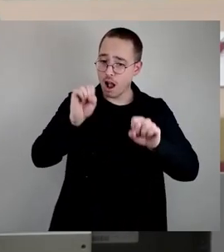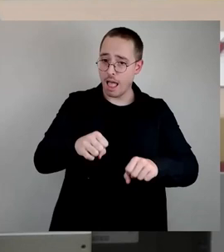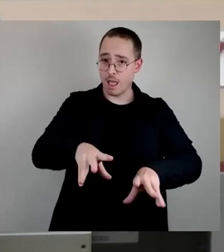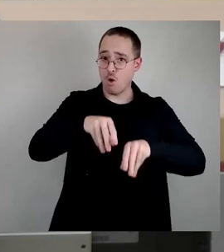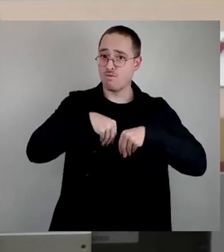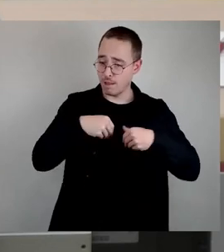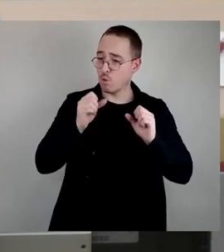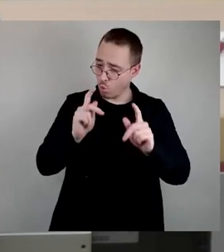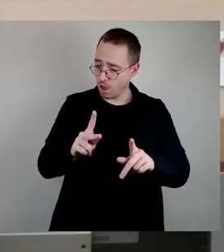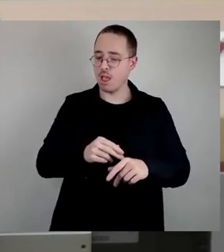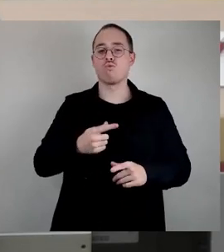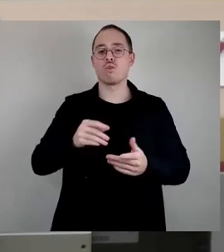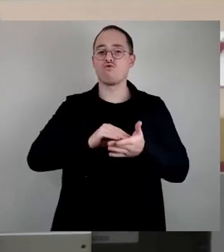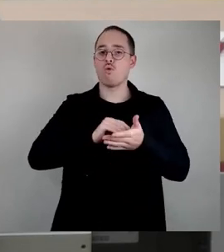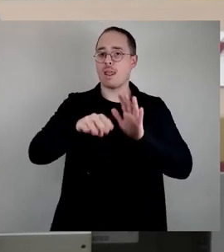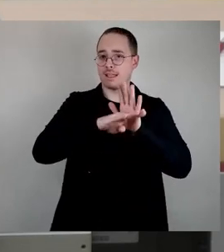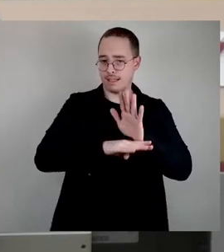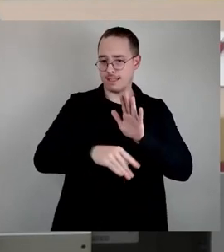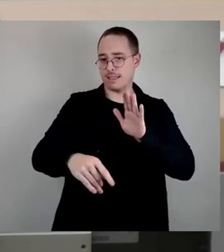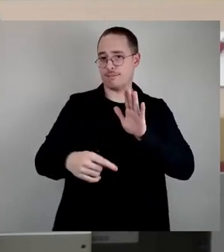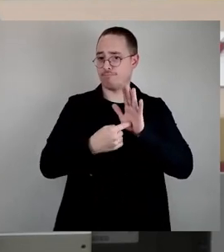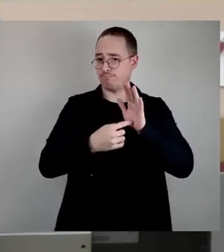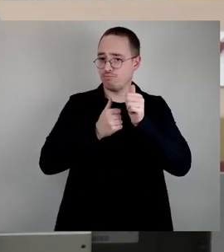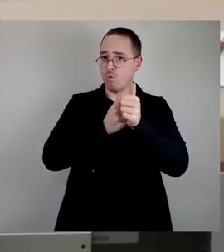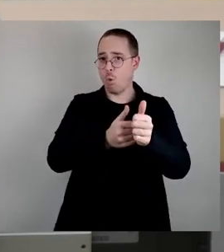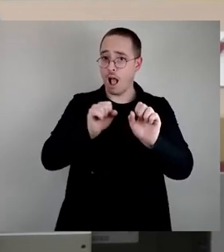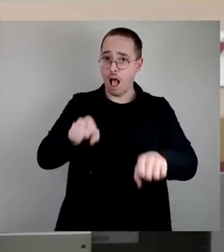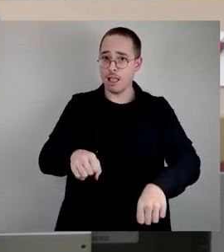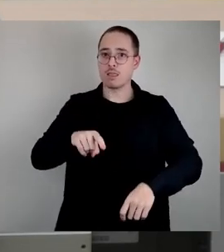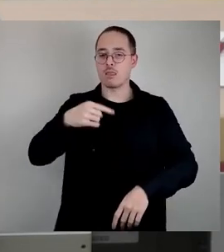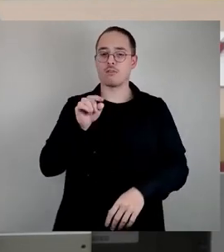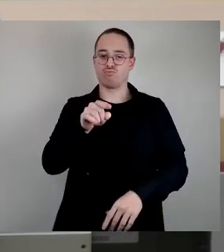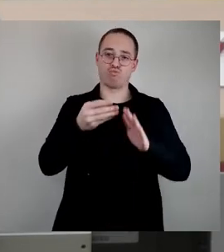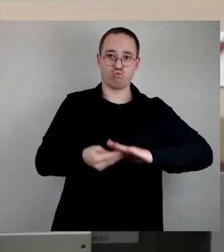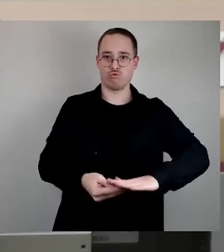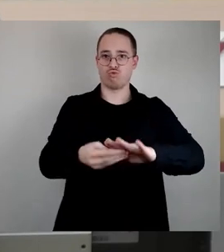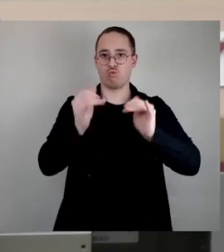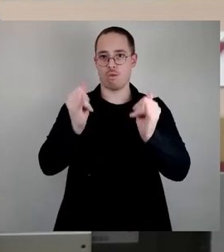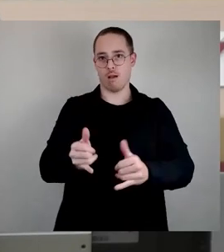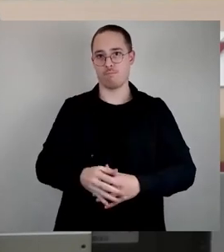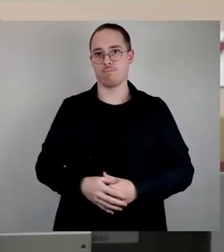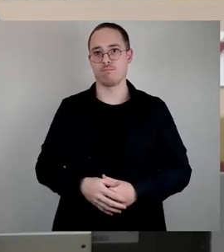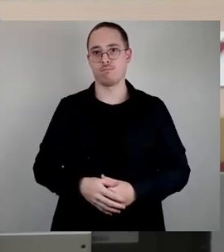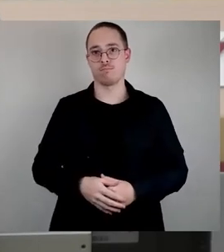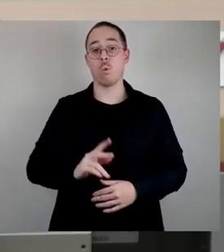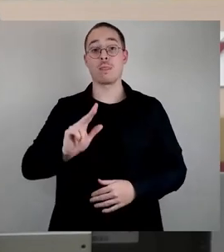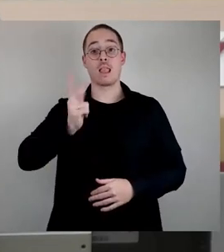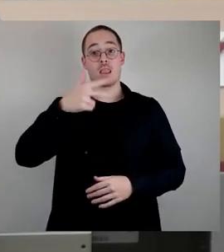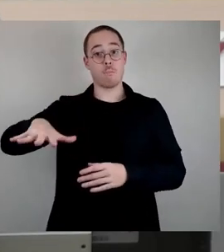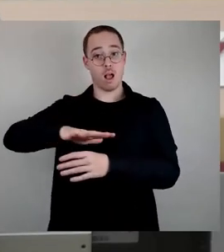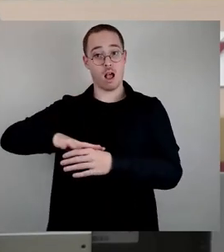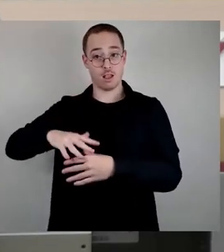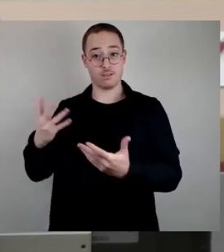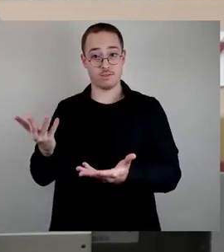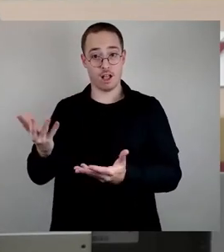Regelungen eingehalten werden, werden wir das unterstützen. Und dritter Bereich, der gut